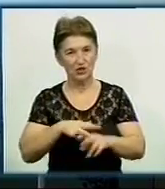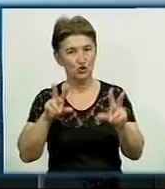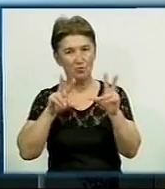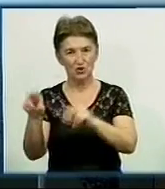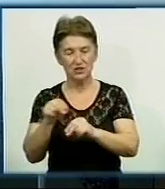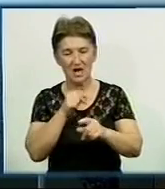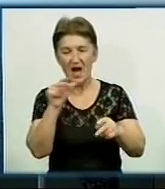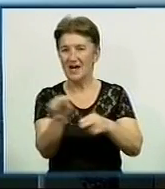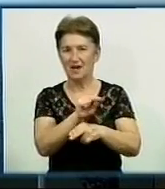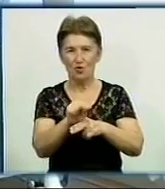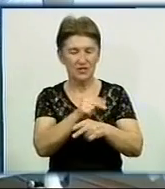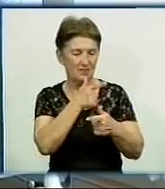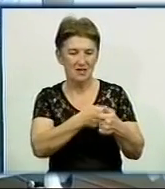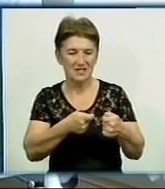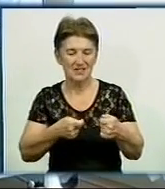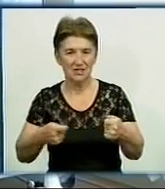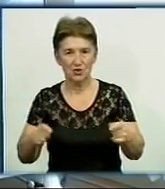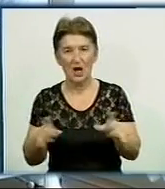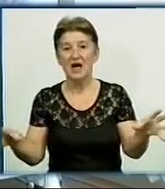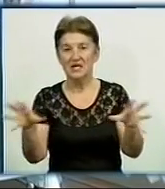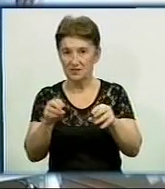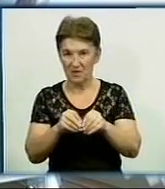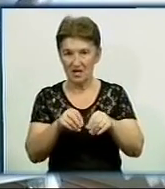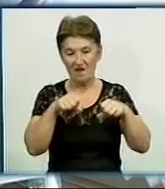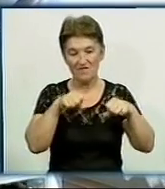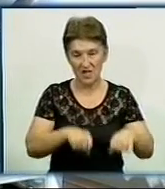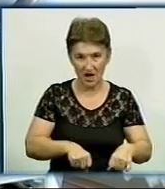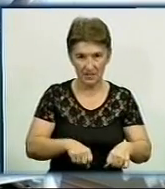затягуватимуть. Грошими підтримають спільно влада і бізнес.